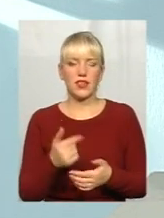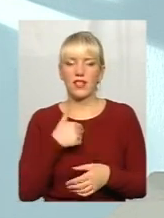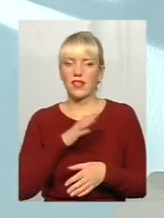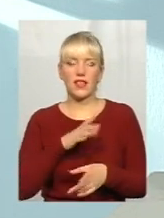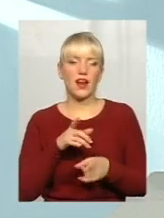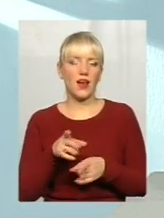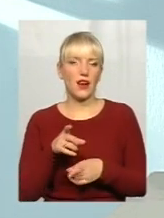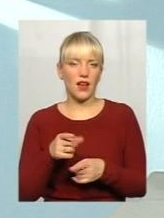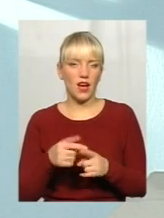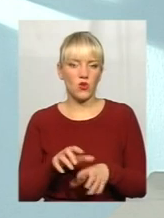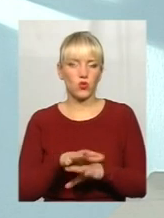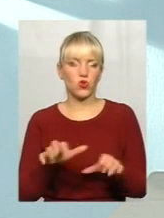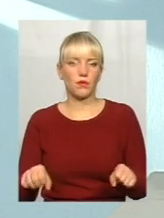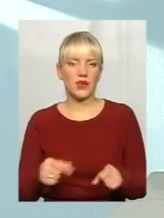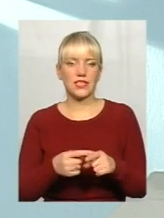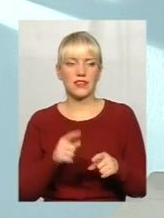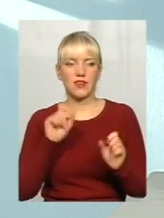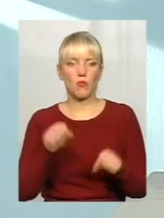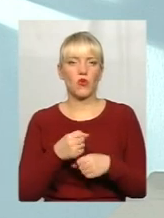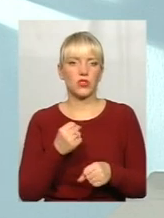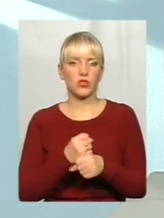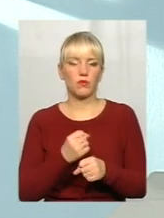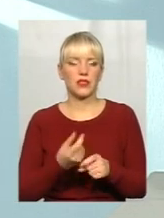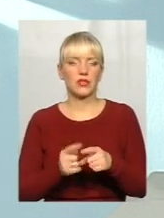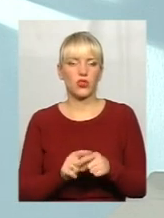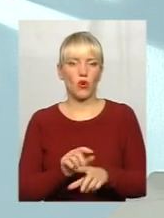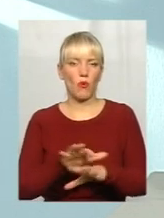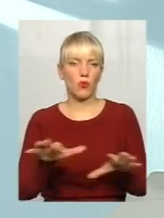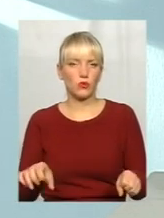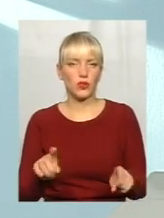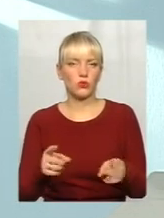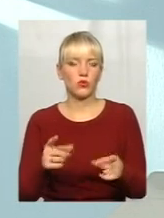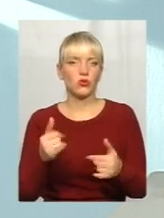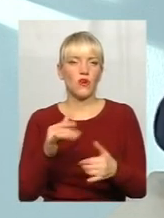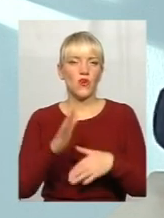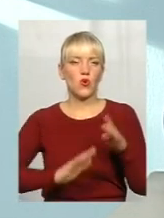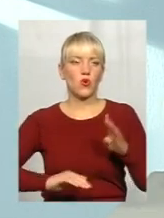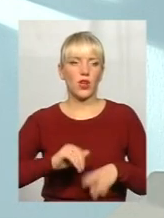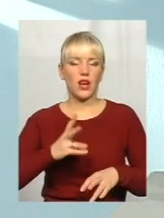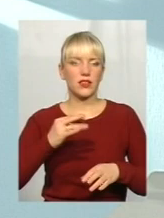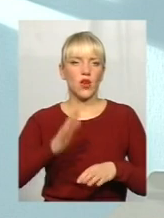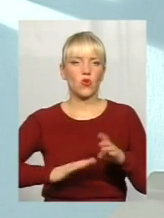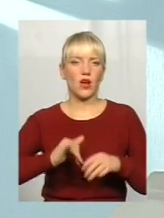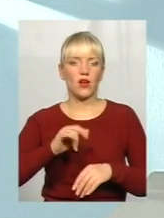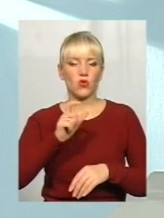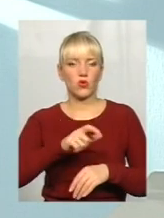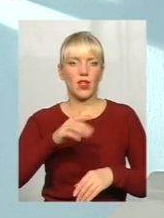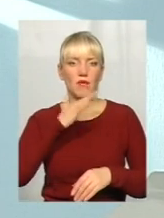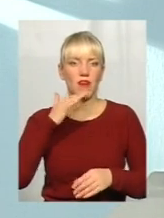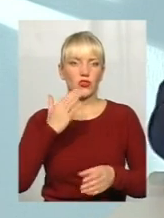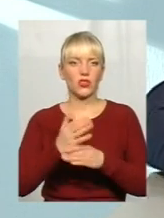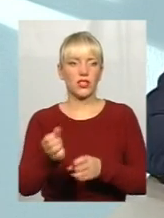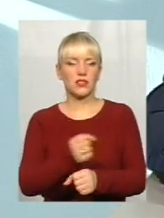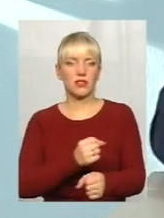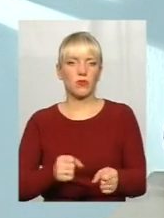якаю знову ж узурпацію президента. Неможливо вже зробити тої узурпації. Хоча б тому, що в руках, на руках у людей маса зброї. І